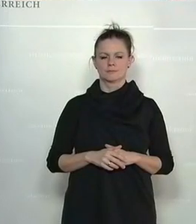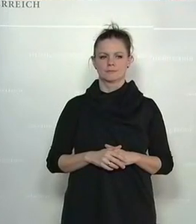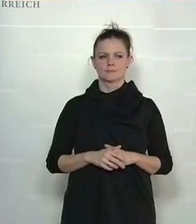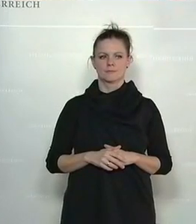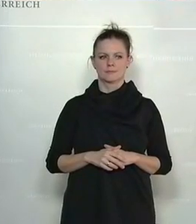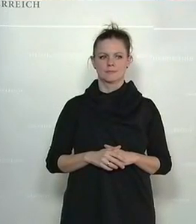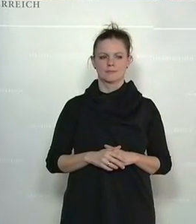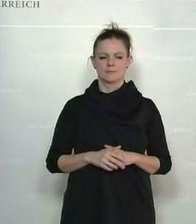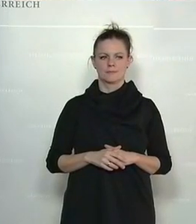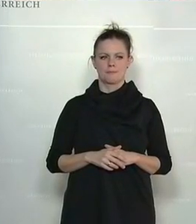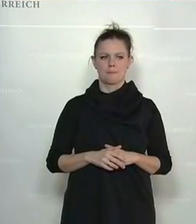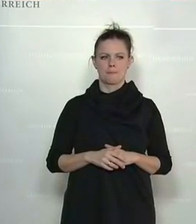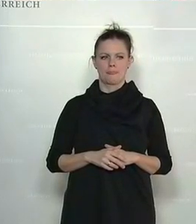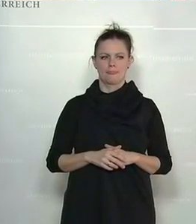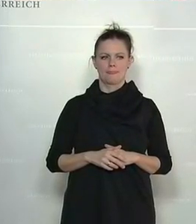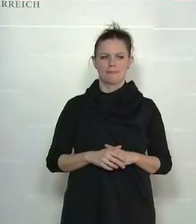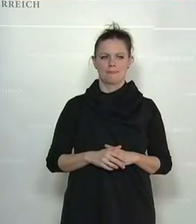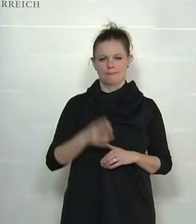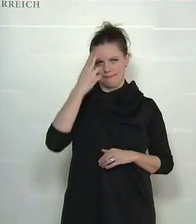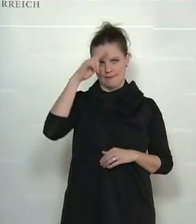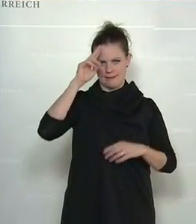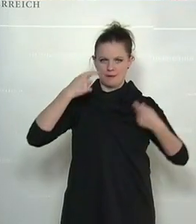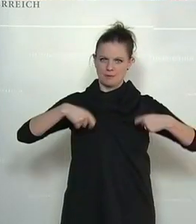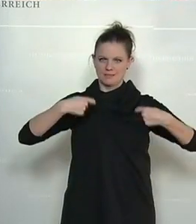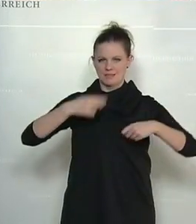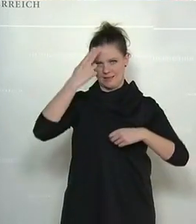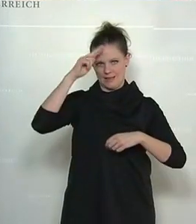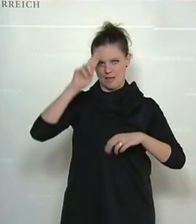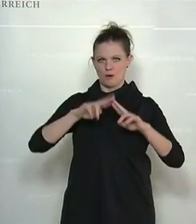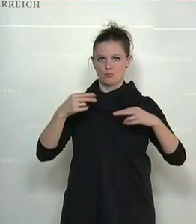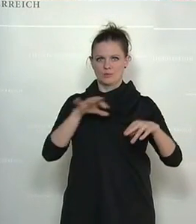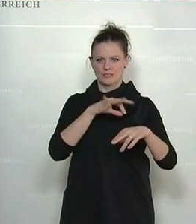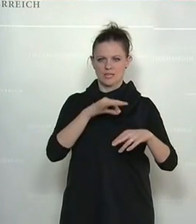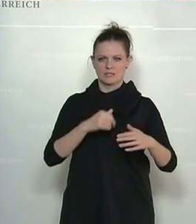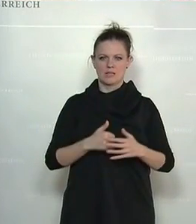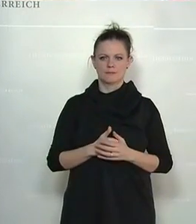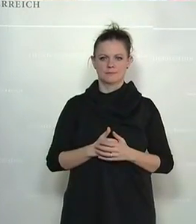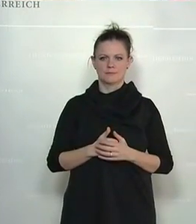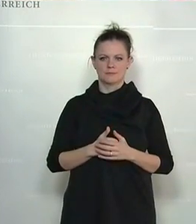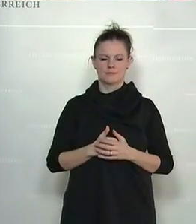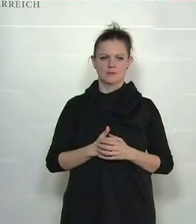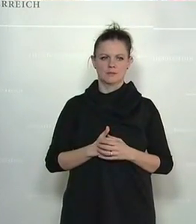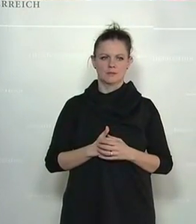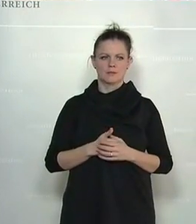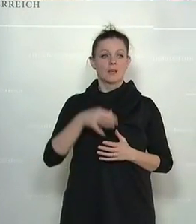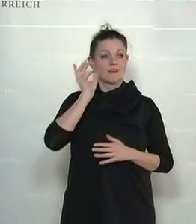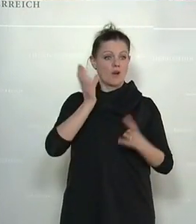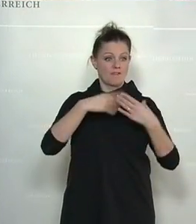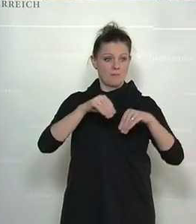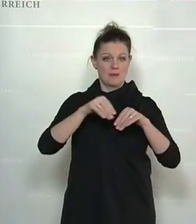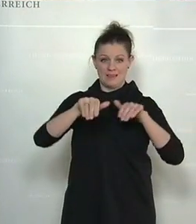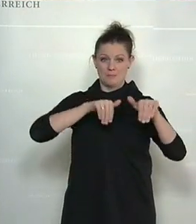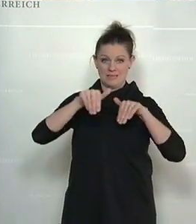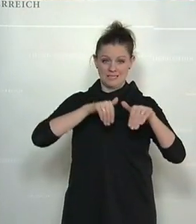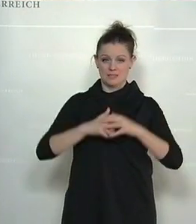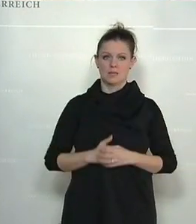Josef Muchitsch von der SPÖ ist am Wort. Präsident, Herr Bundeskanzler, Frau Familienministerin,